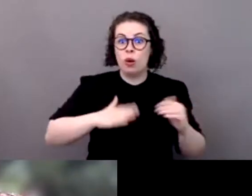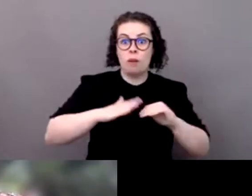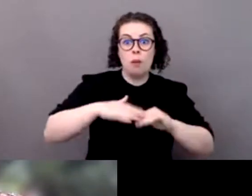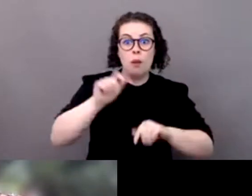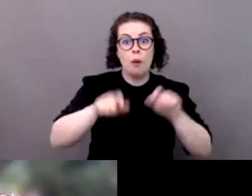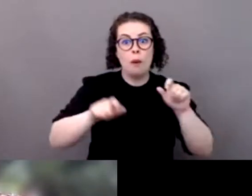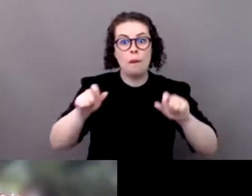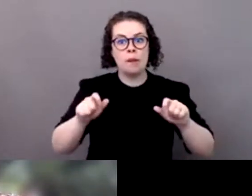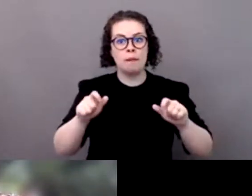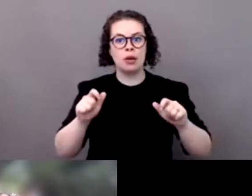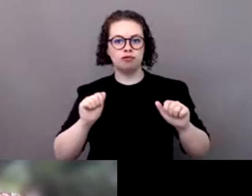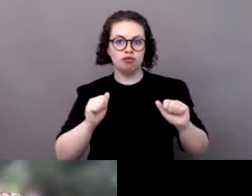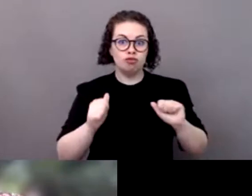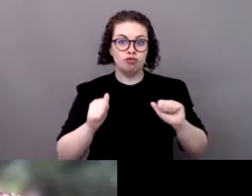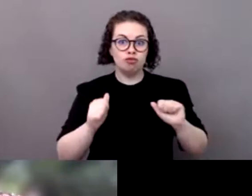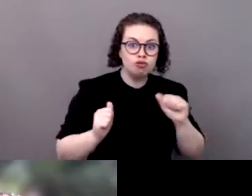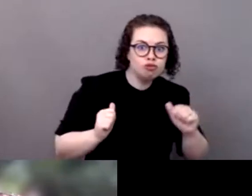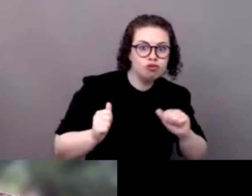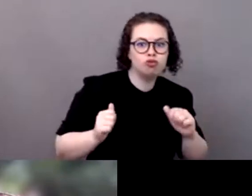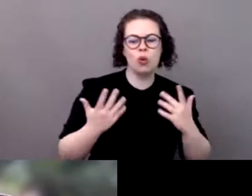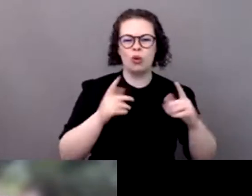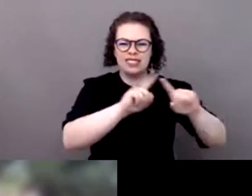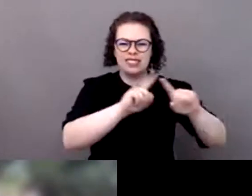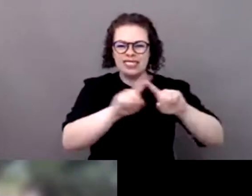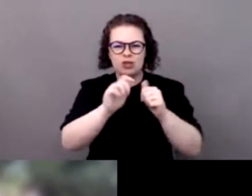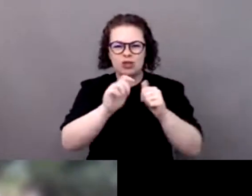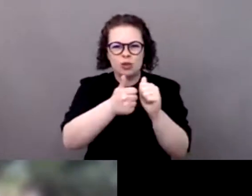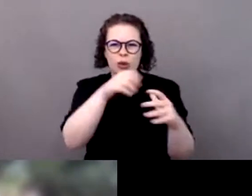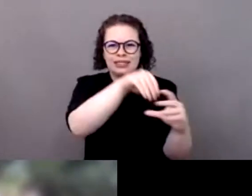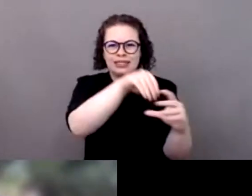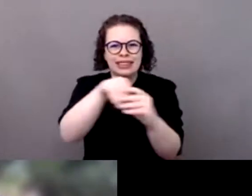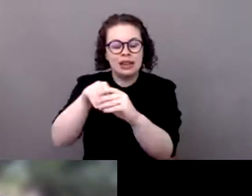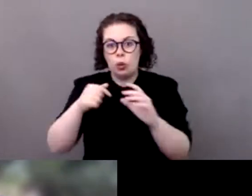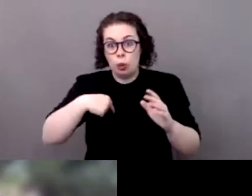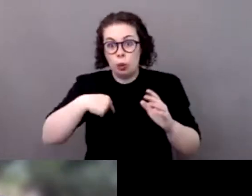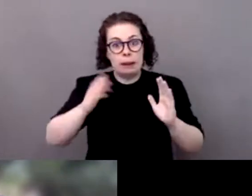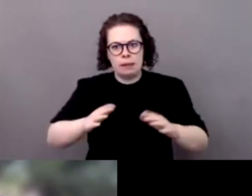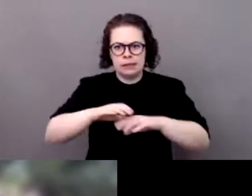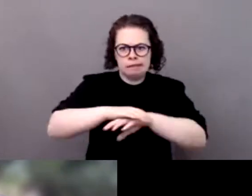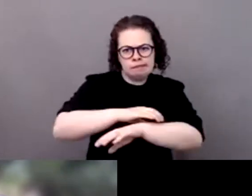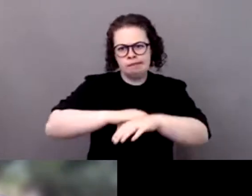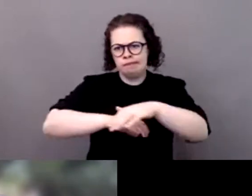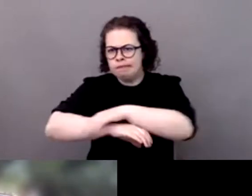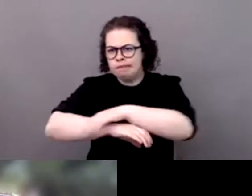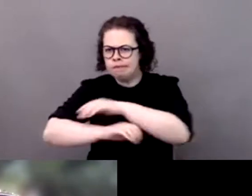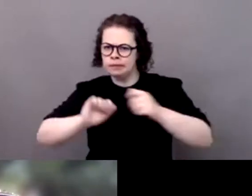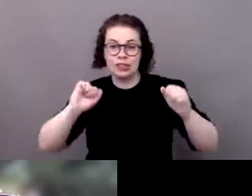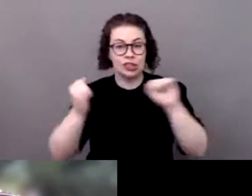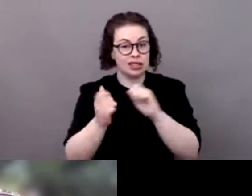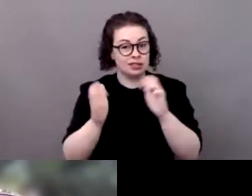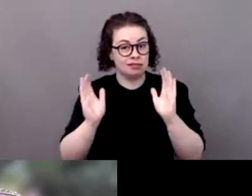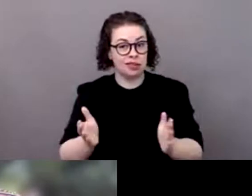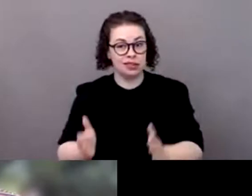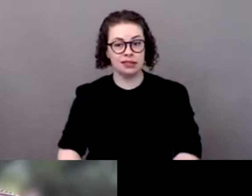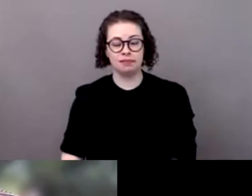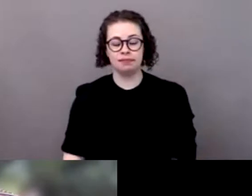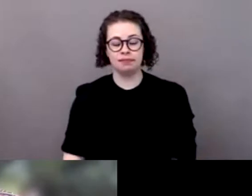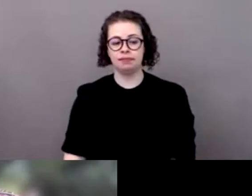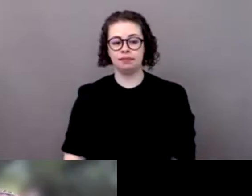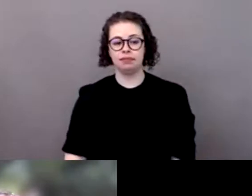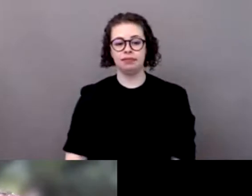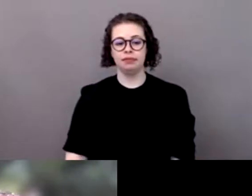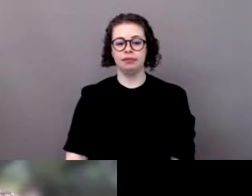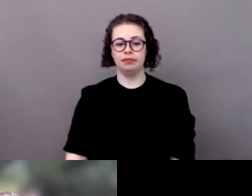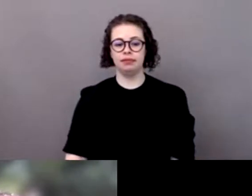de côte et des sites de pratique qui qui peuvent avoir un gros impact il y a aussi la montée de températures et